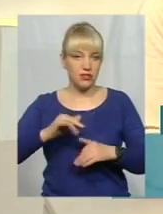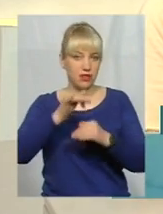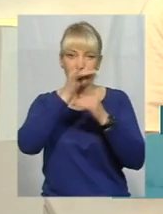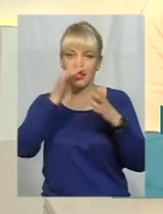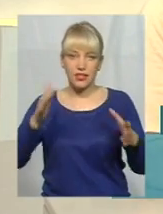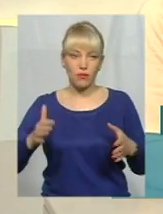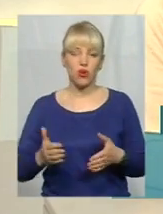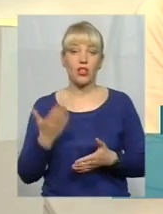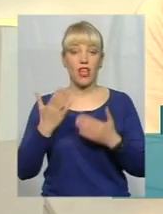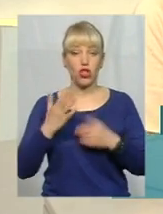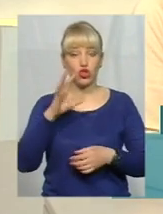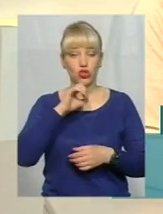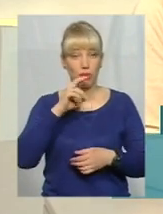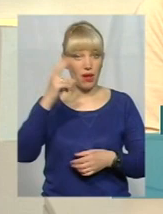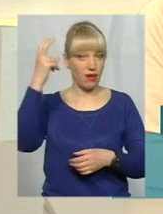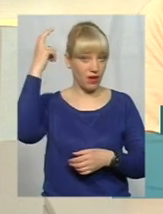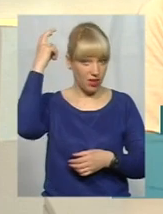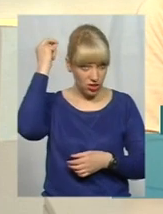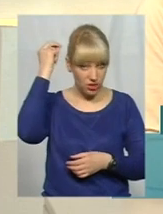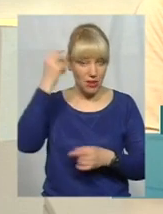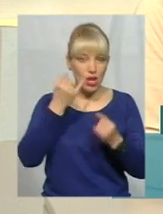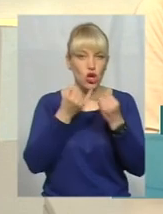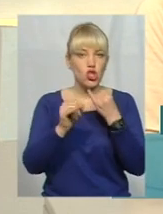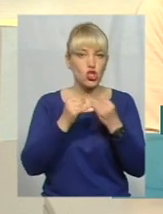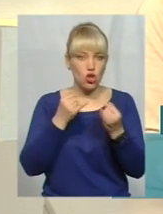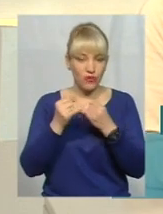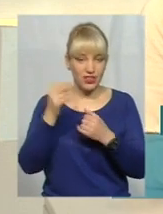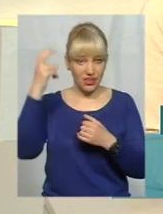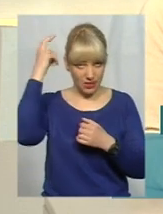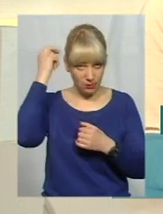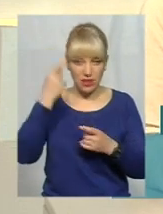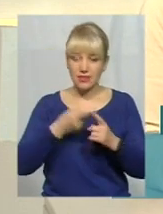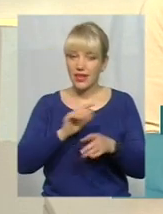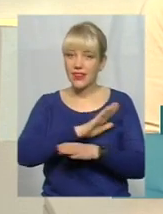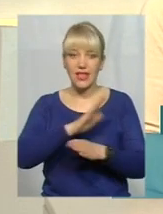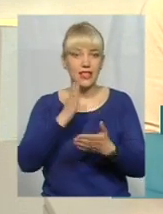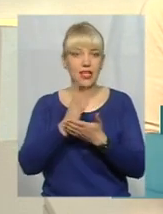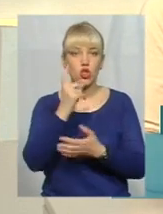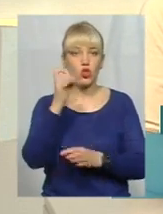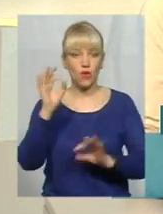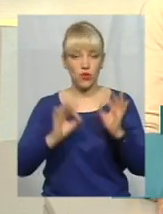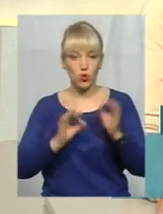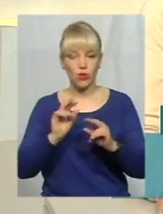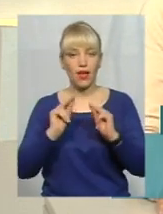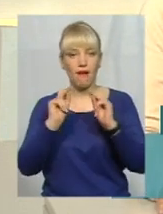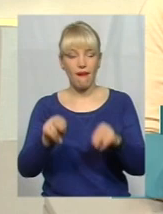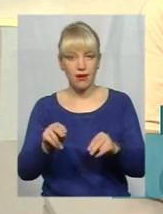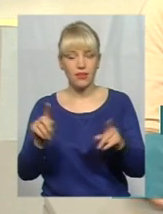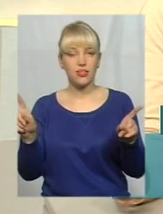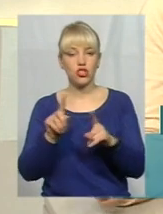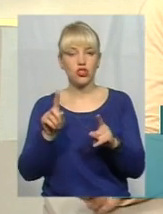чіпована, в неї є оця жовта кліпса, то це не є 100% гарантії, що вона не буде